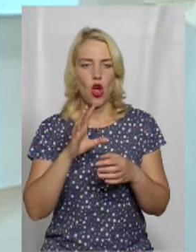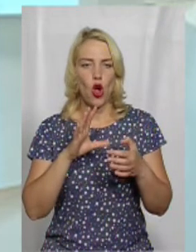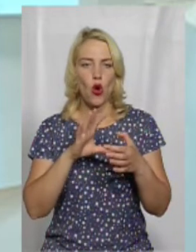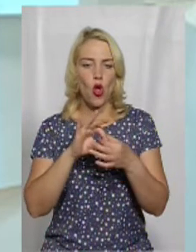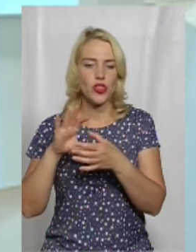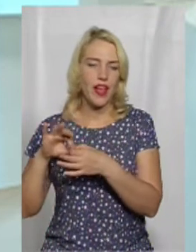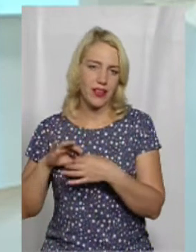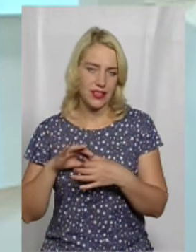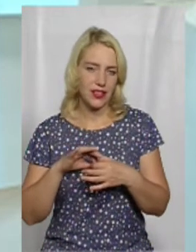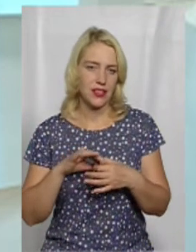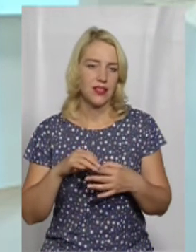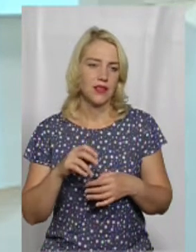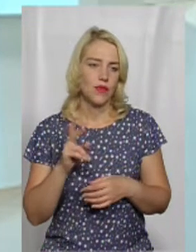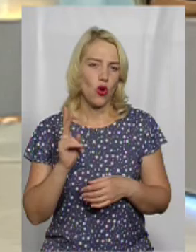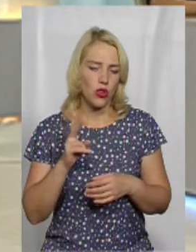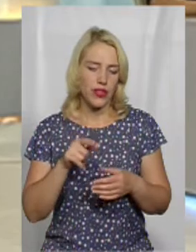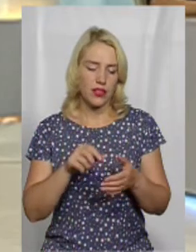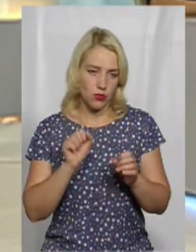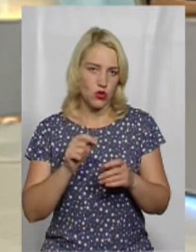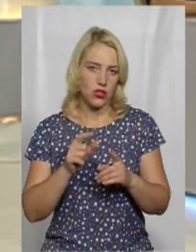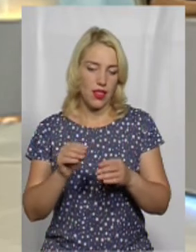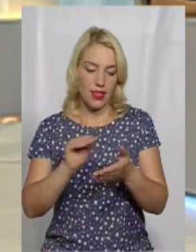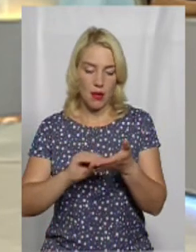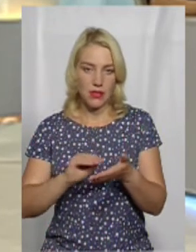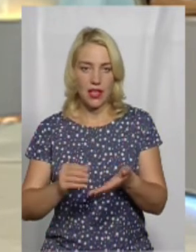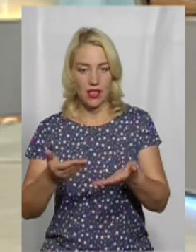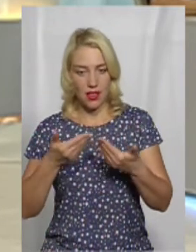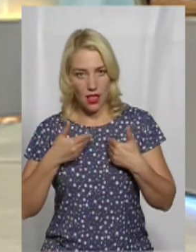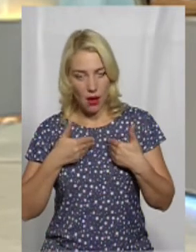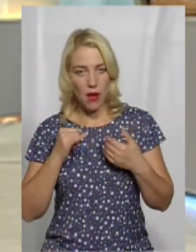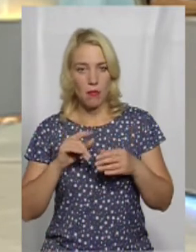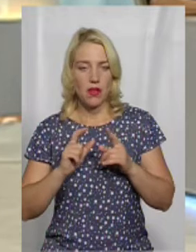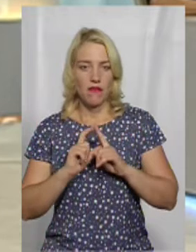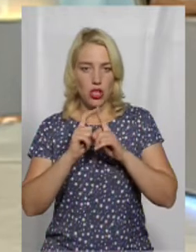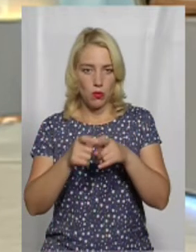Тобто там можу написати вам, і ви відповісти? можна і написати, так, і ми відповімо. Добре, дякую.